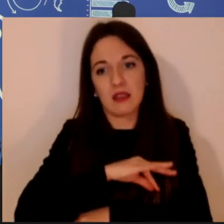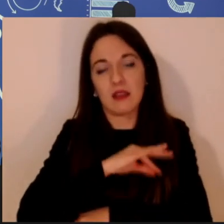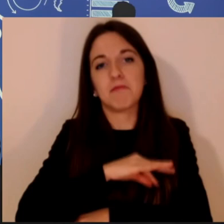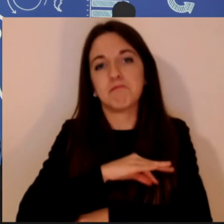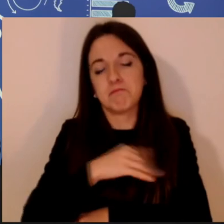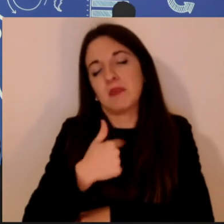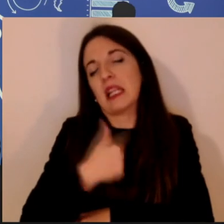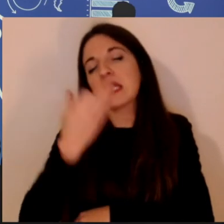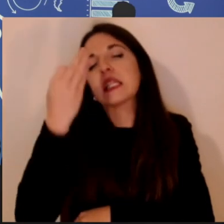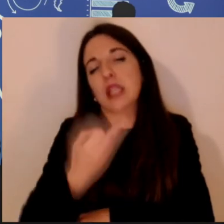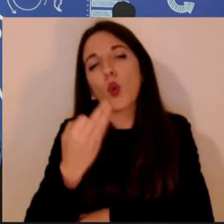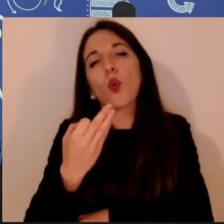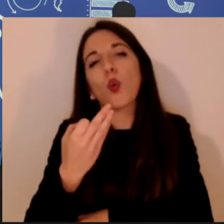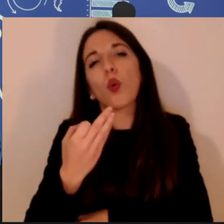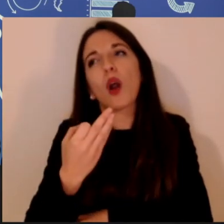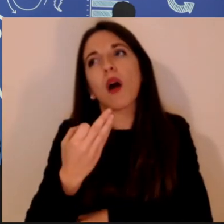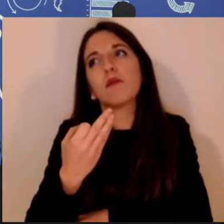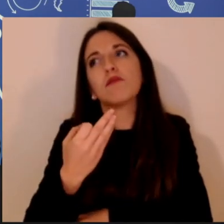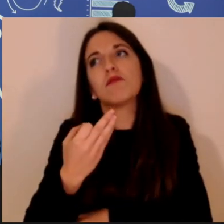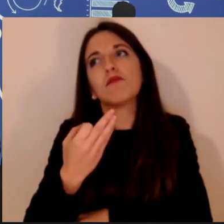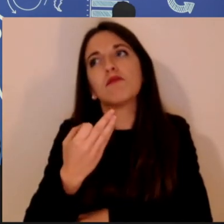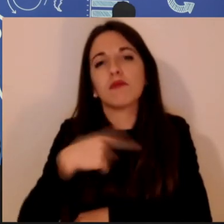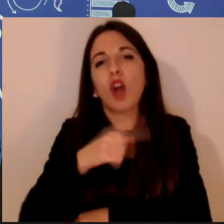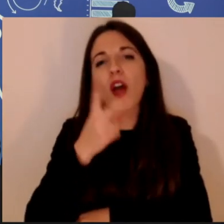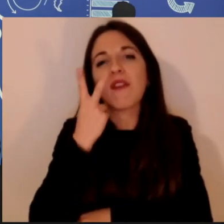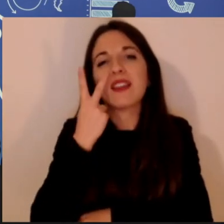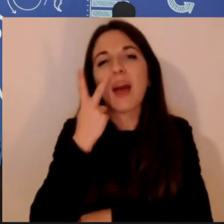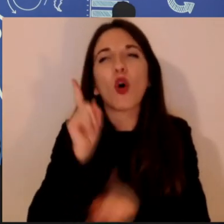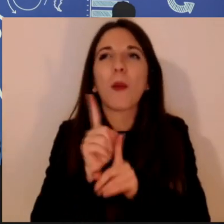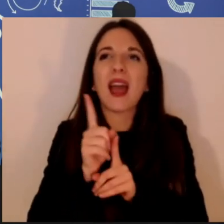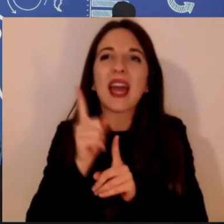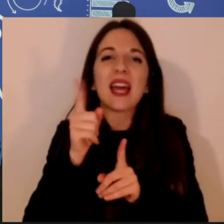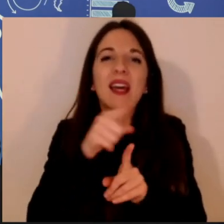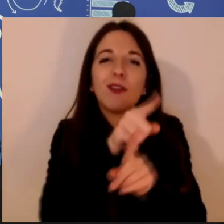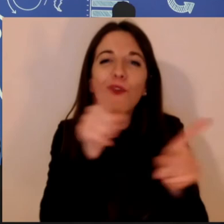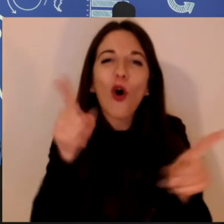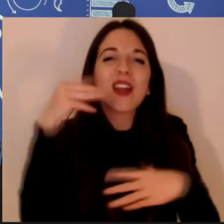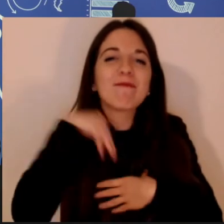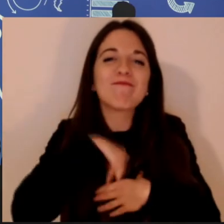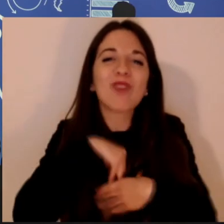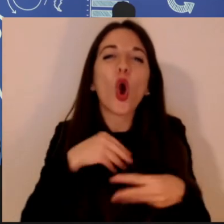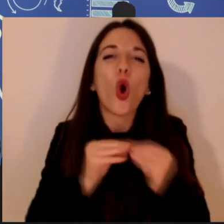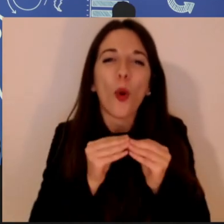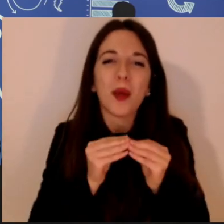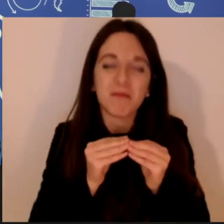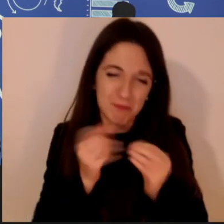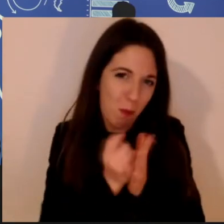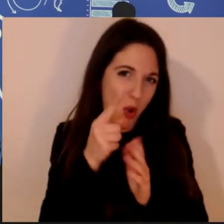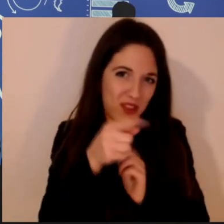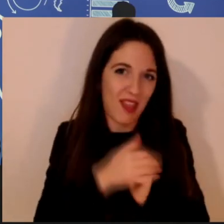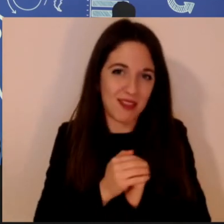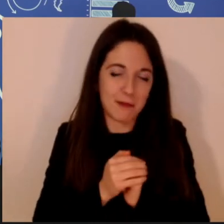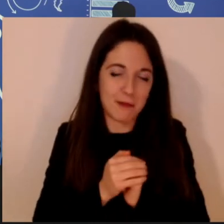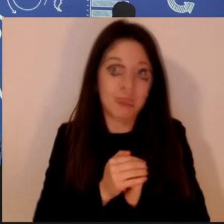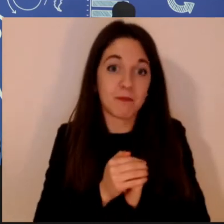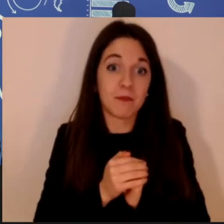un polso di quello che è un po' il sentiment di tutti i partecipanti. Vi ricordo che a breve riceverete